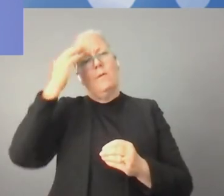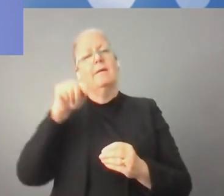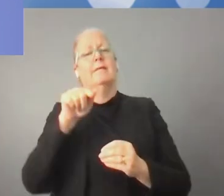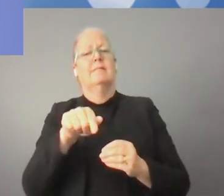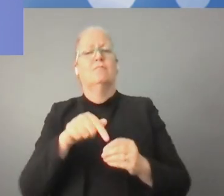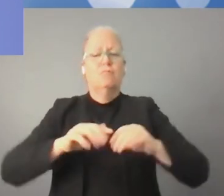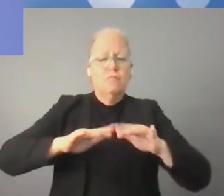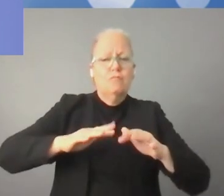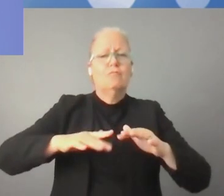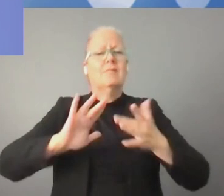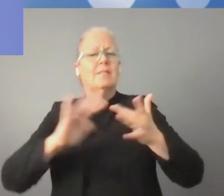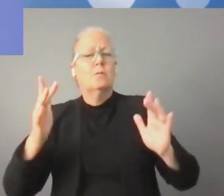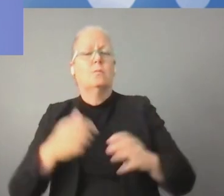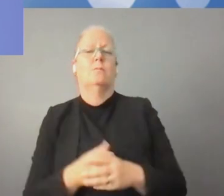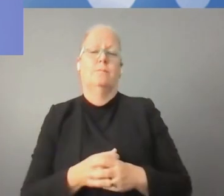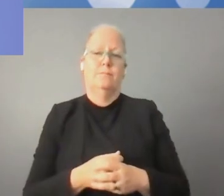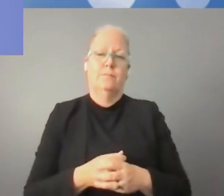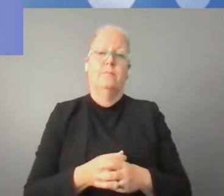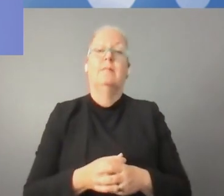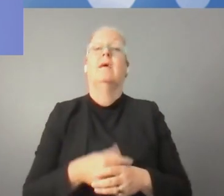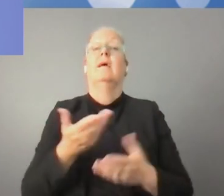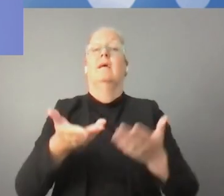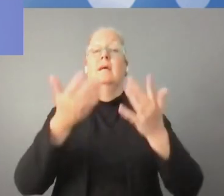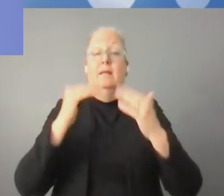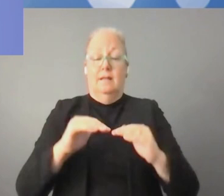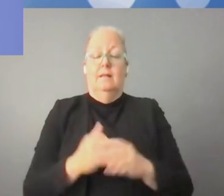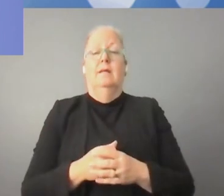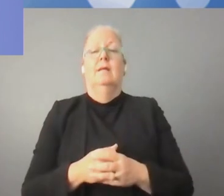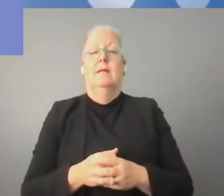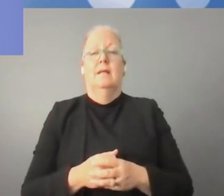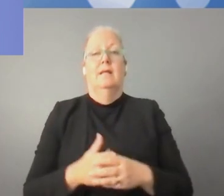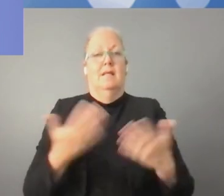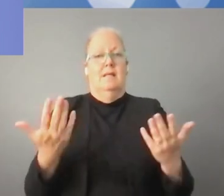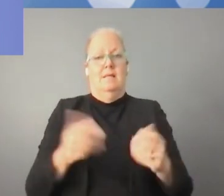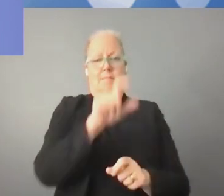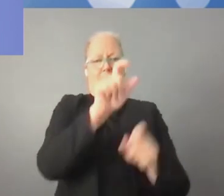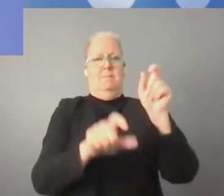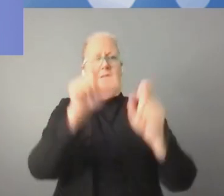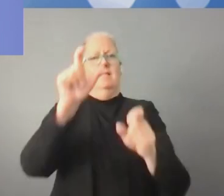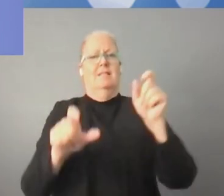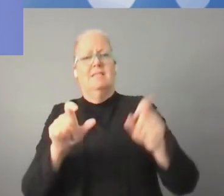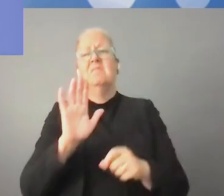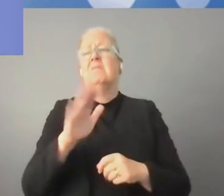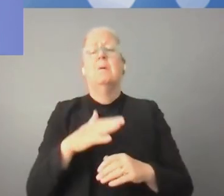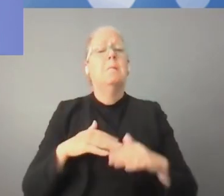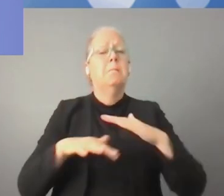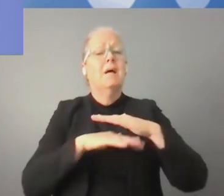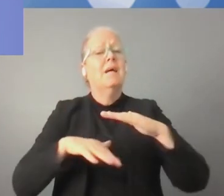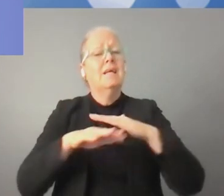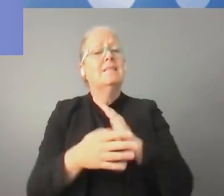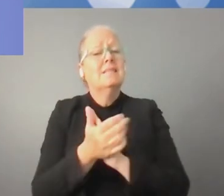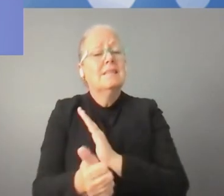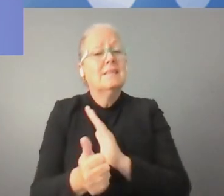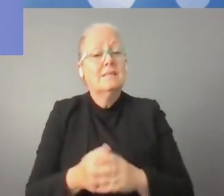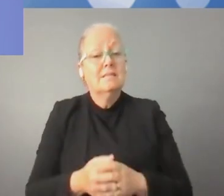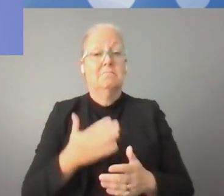لذلك يجب أن نعمل على أن نزيد هذه المؤهلات. القضية الأخرى